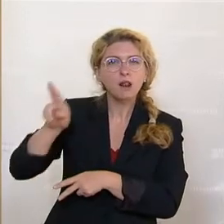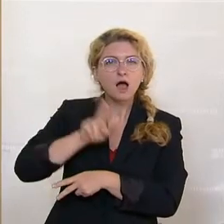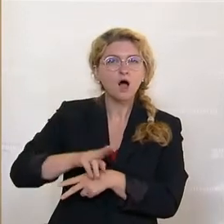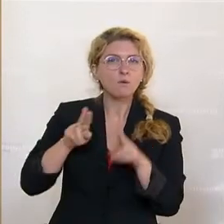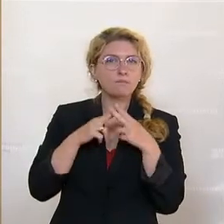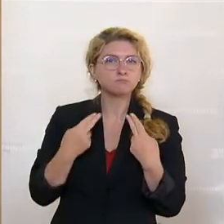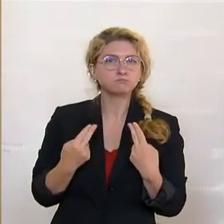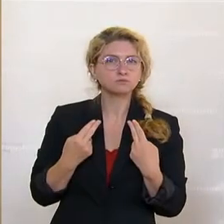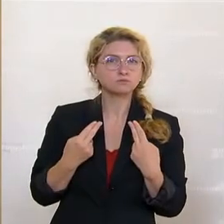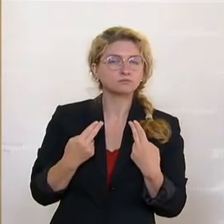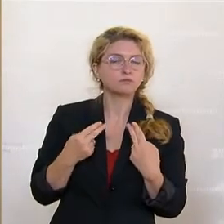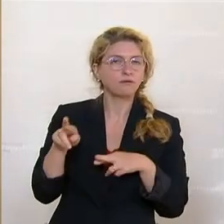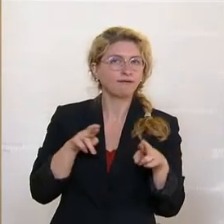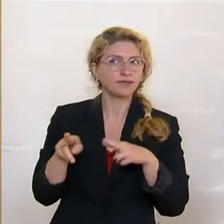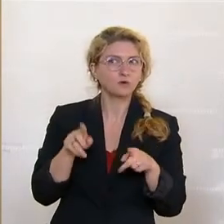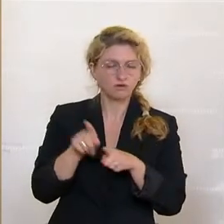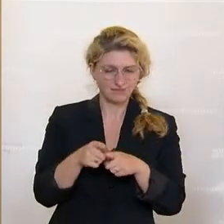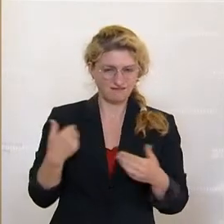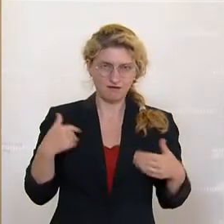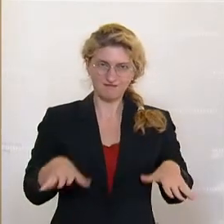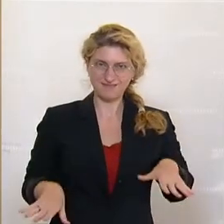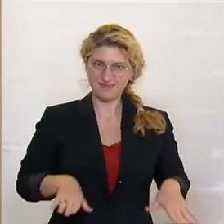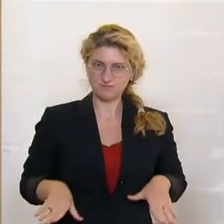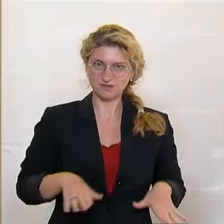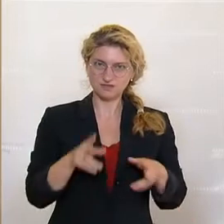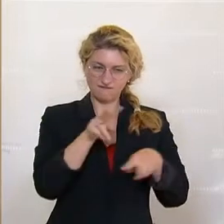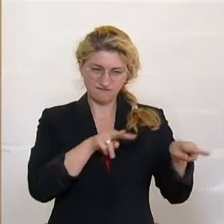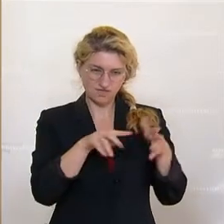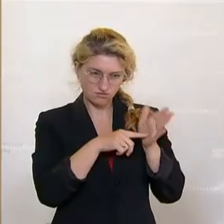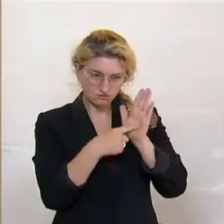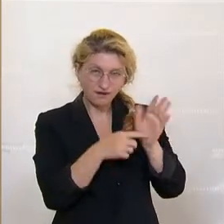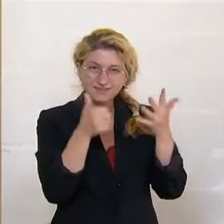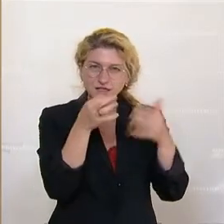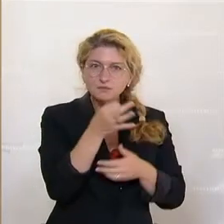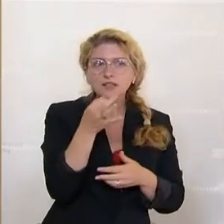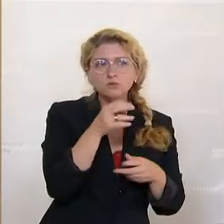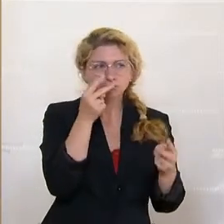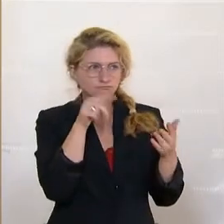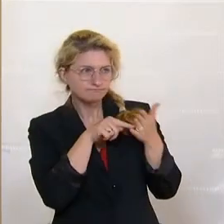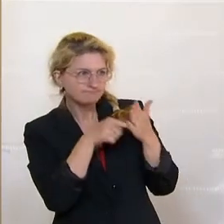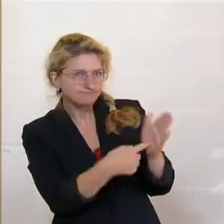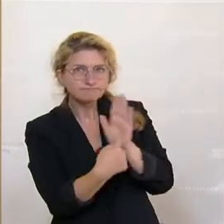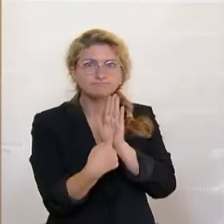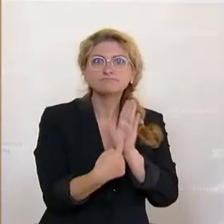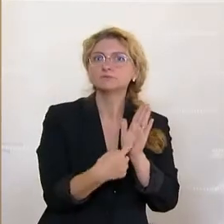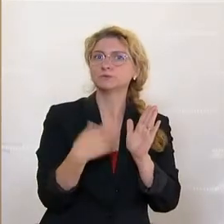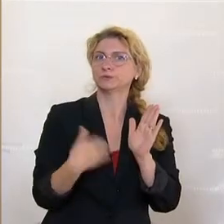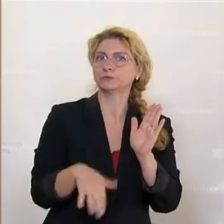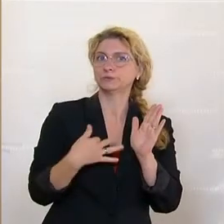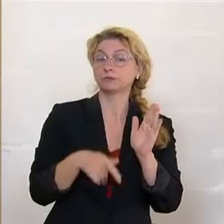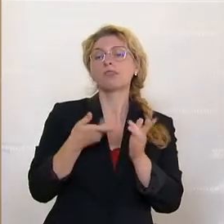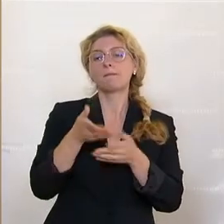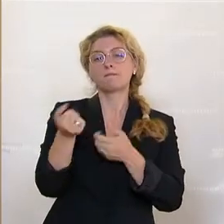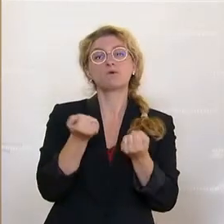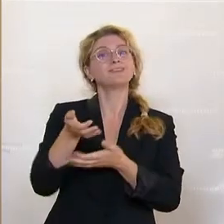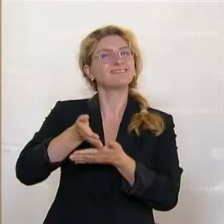durch das Ibiza-Video, durch diese sechs Minuten wurde ein Sittenbild gezeichnet, dass jedenfalls Teile der Politik, und das haben wir alle in Österreich gesehen